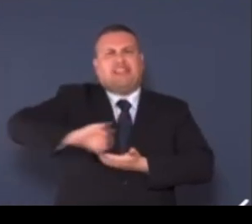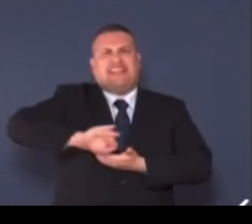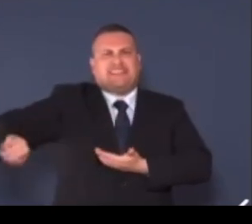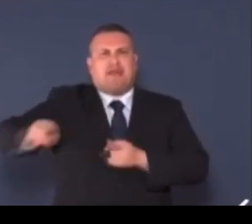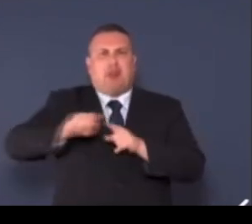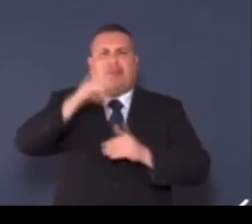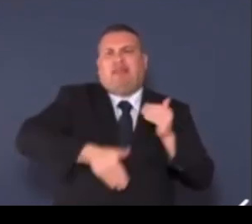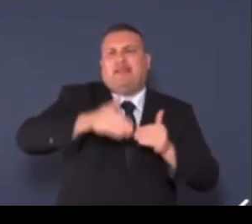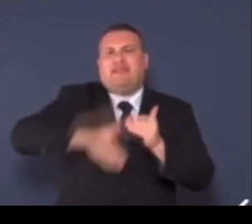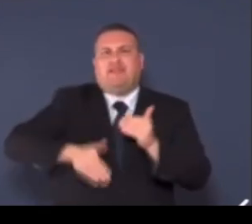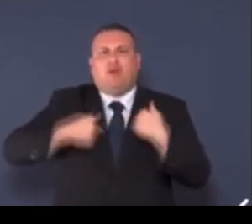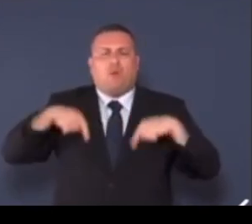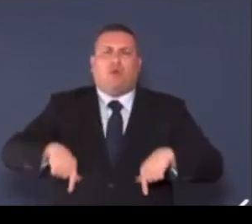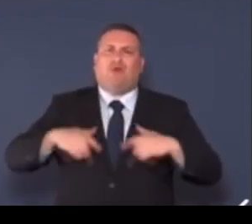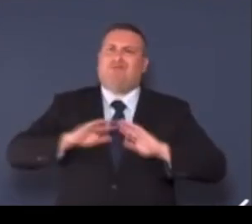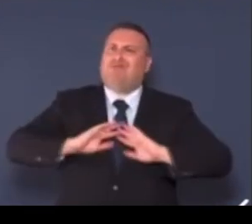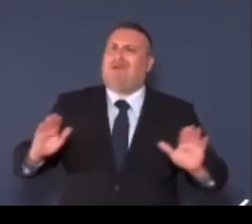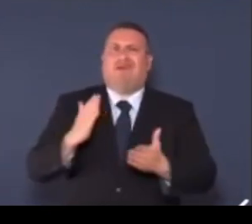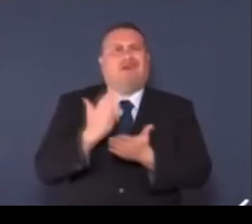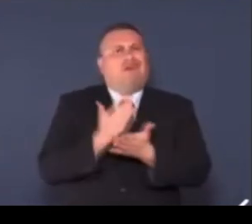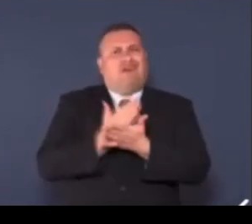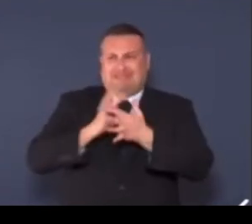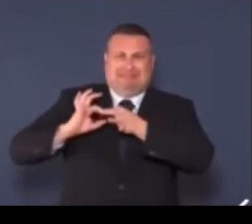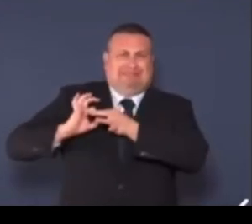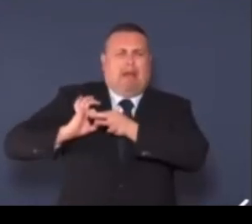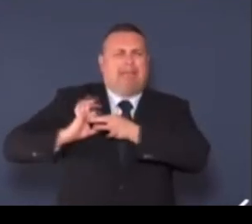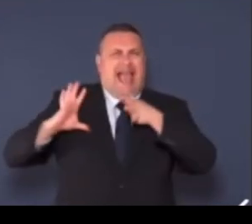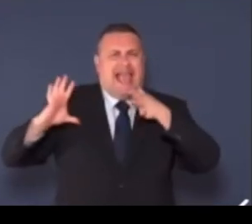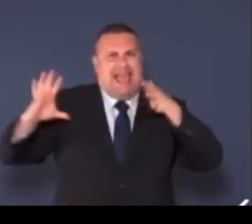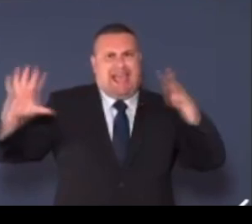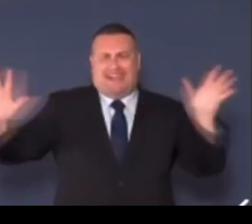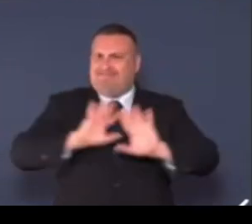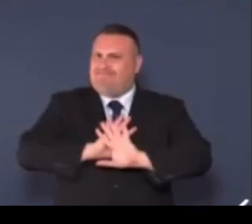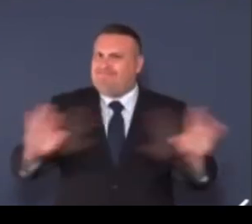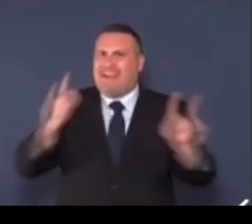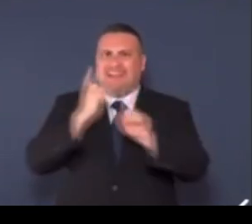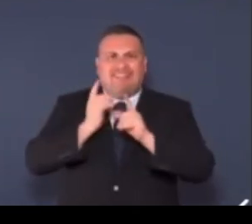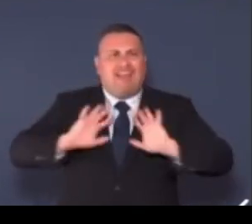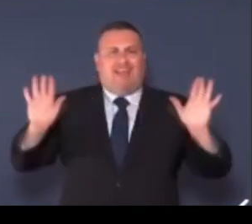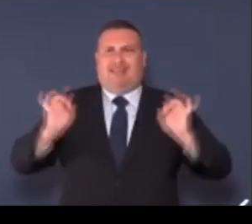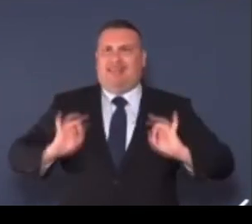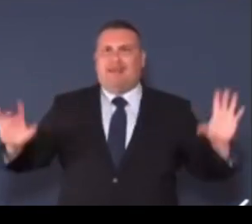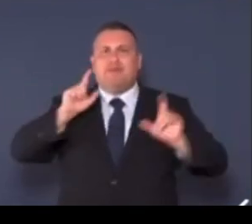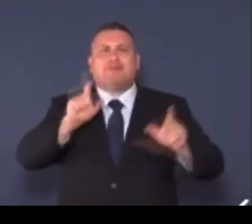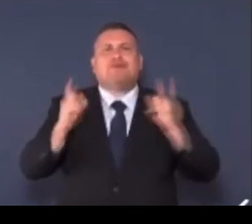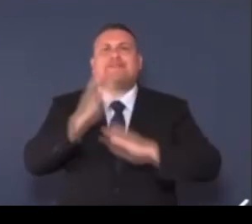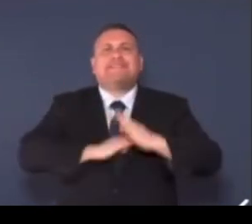siamo qui per rompere quelle catene e per celebrare la bellezza e la forza di coloro che vivono con una disabilità.